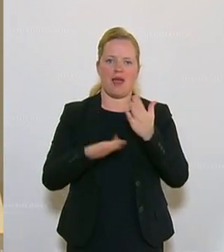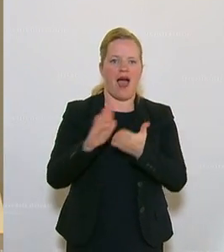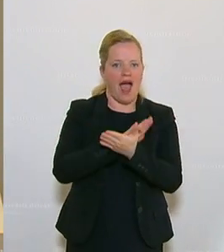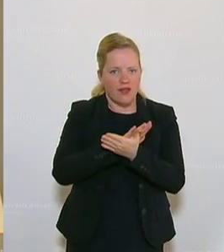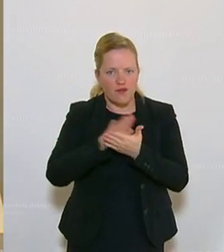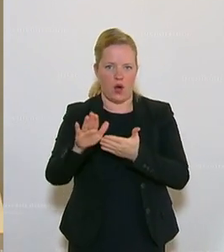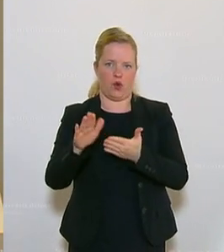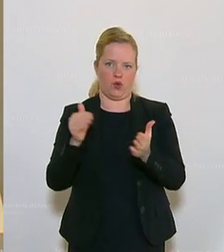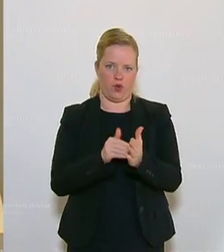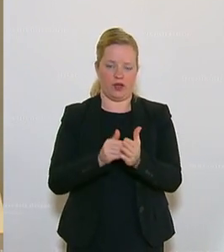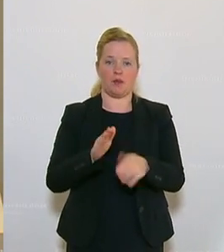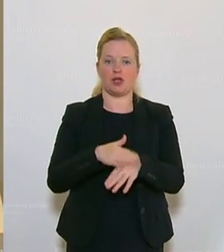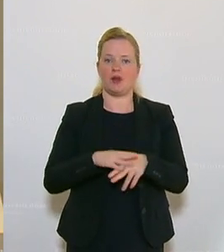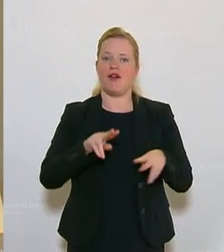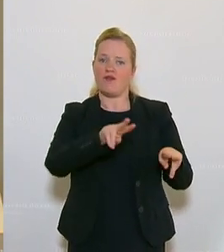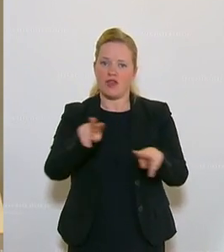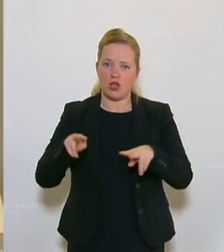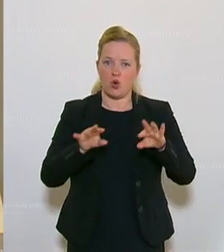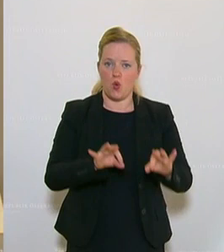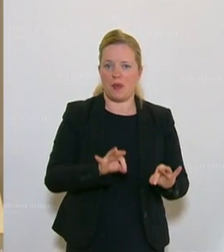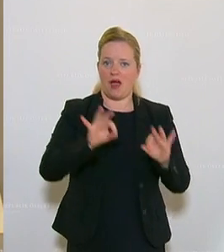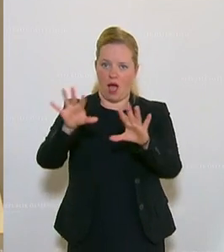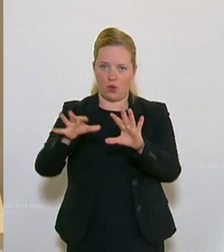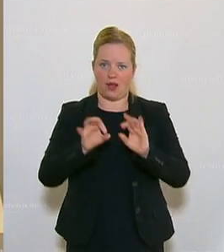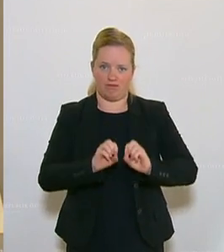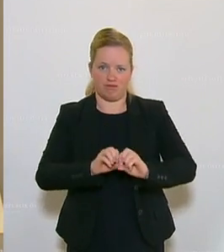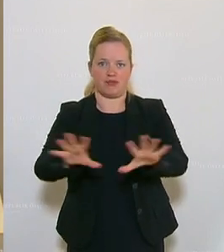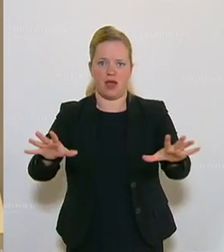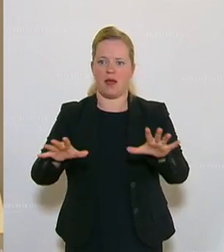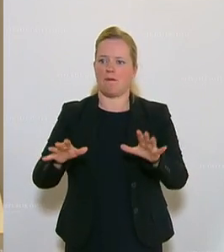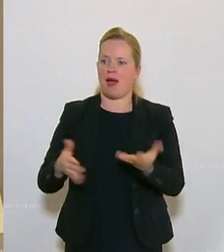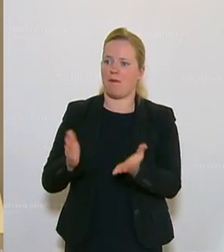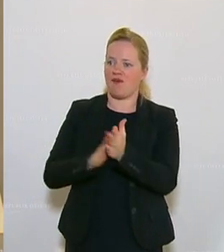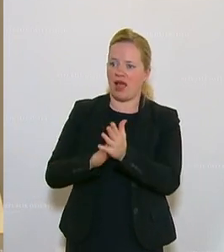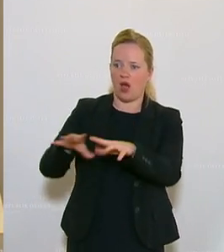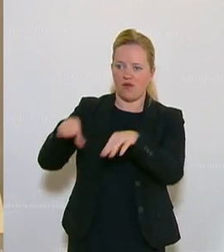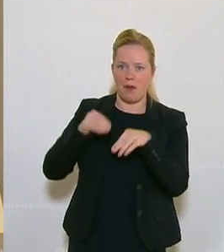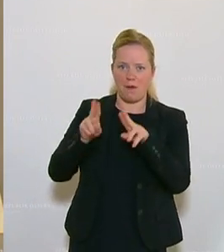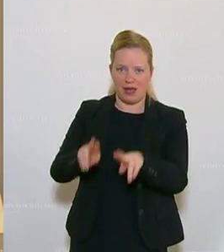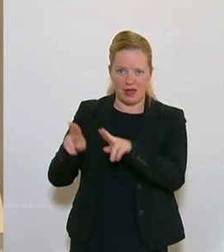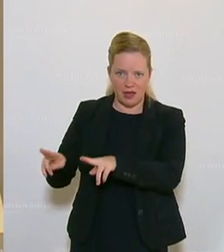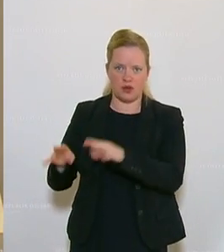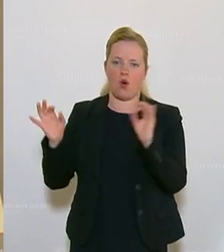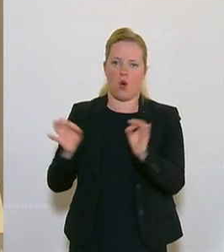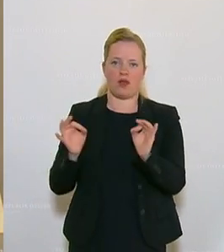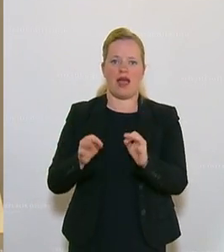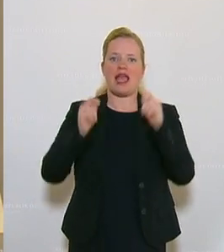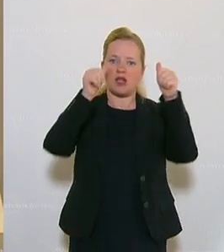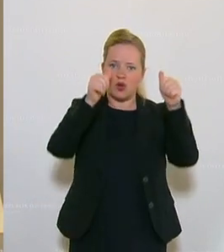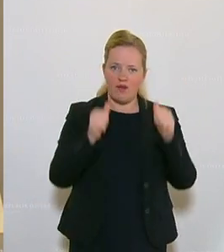Beispielsweise Videoübertragungen zur Beweisaufnahme bei Gericht, erweiterte Fristen beim